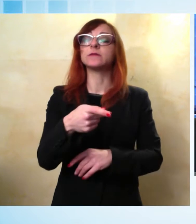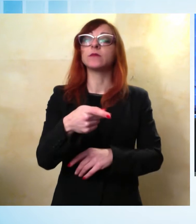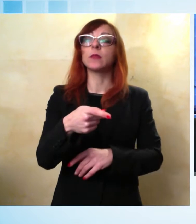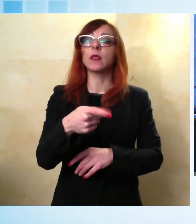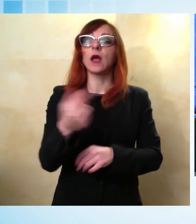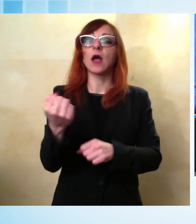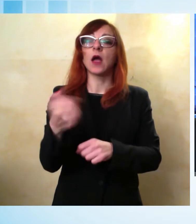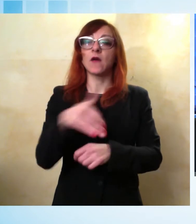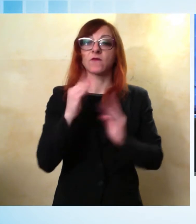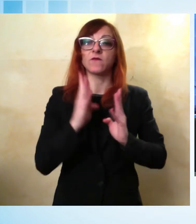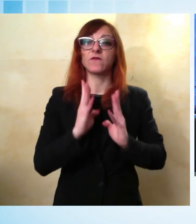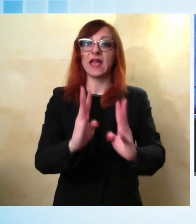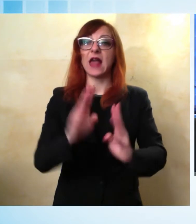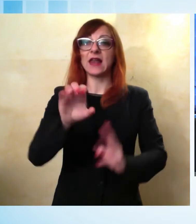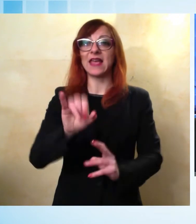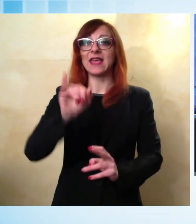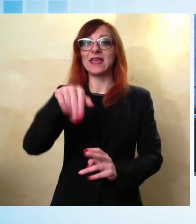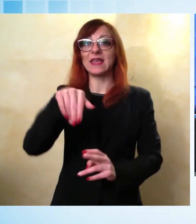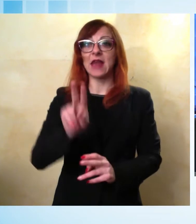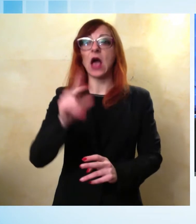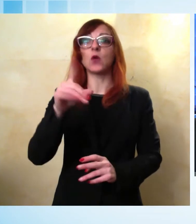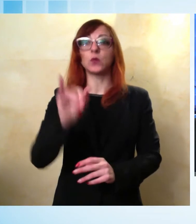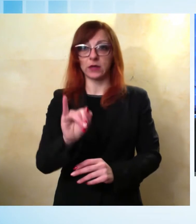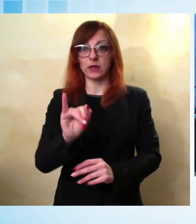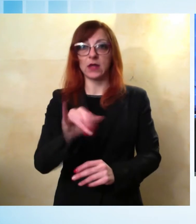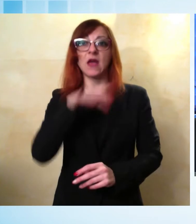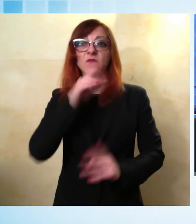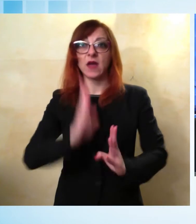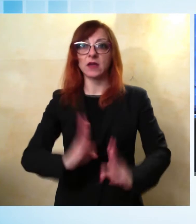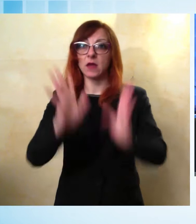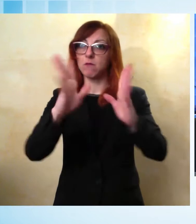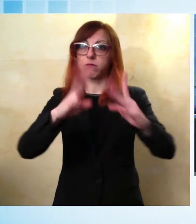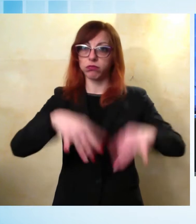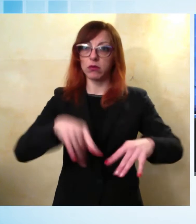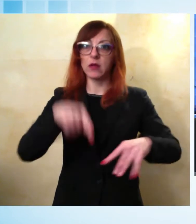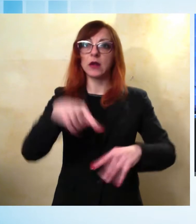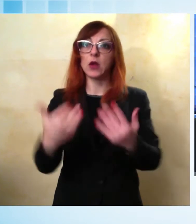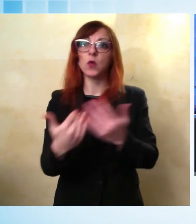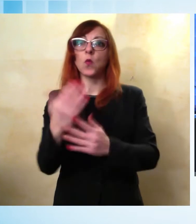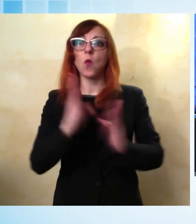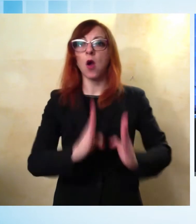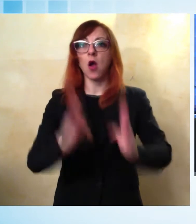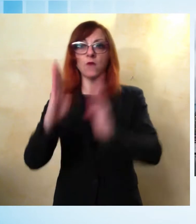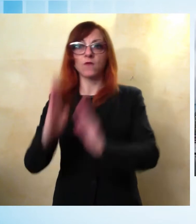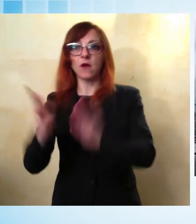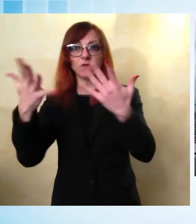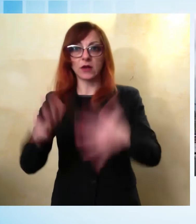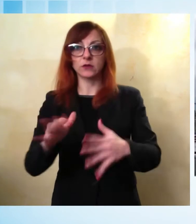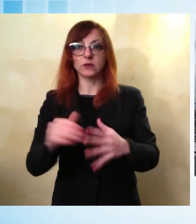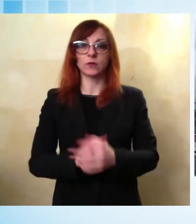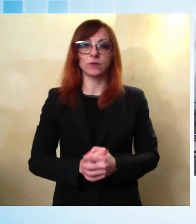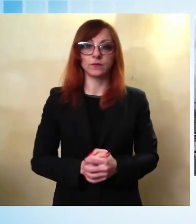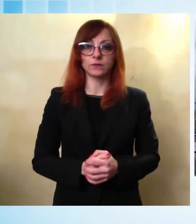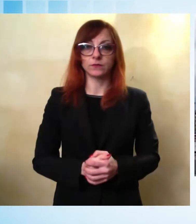stata completamente abbattuta, al suo posto hanno trovato spazio due nuove palazzine. Sentiamo il servizio. Saranno